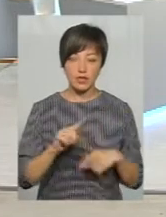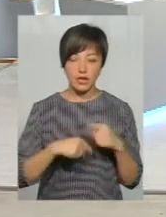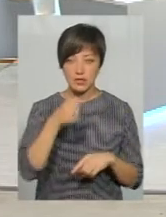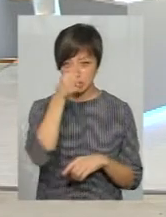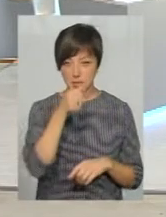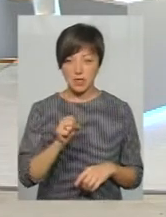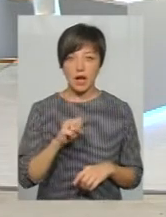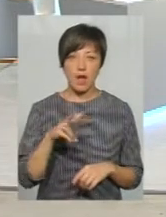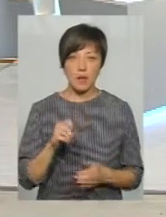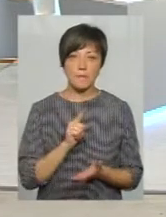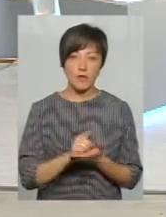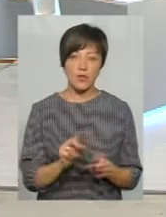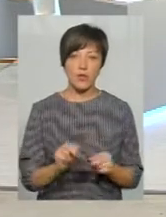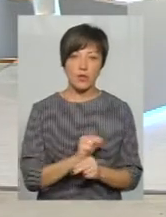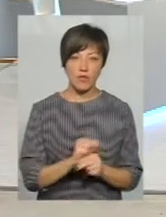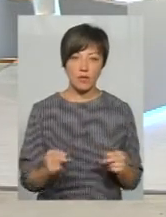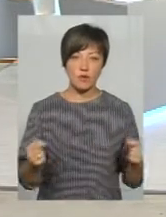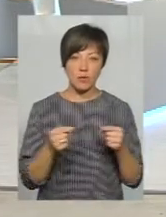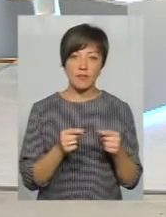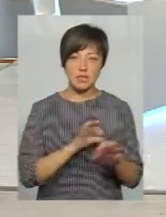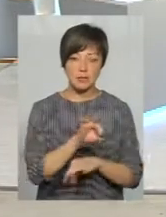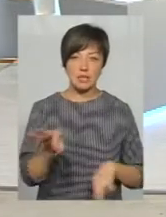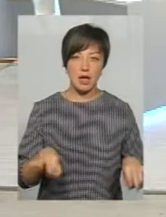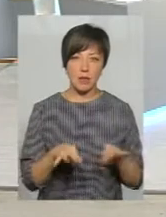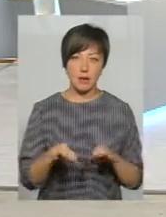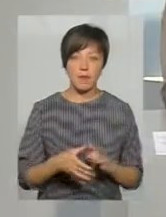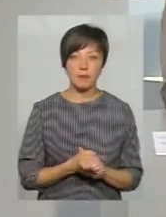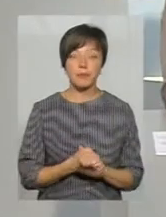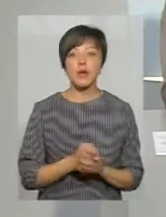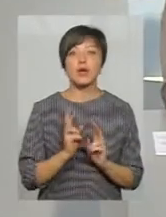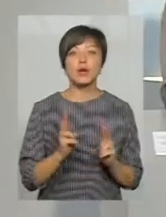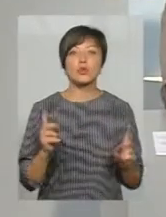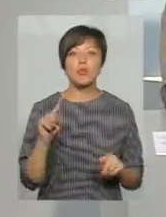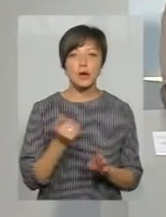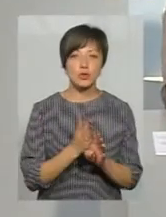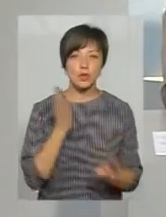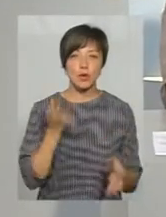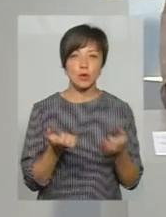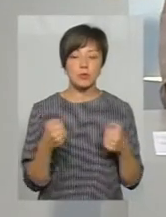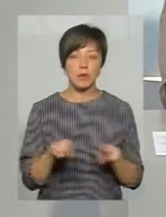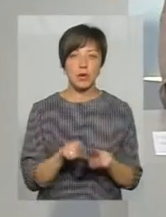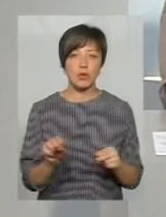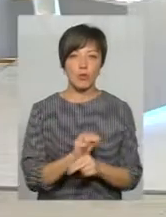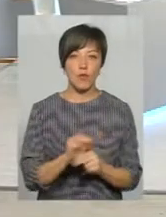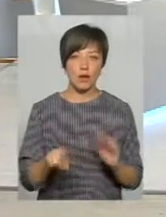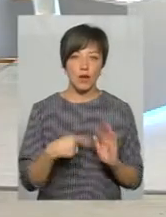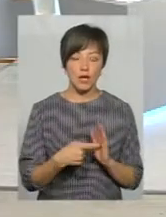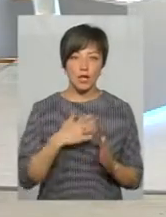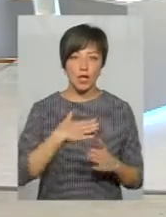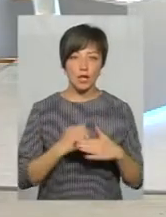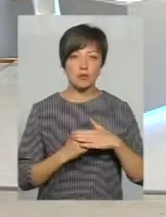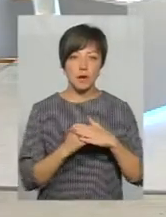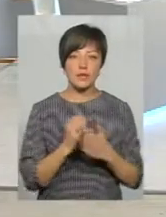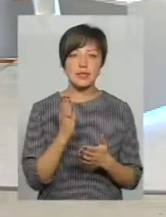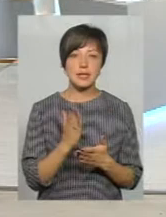місяць, але повинні лікуватися відповідними схемами. Хто в першу чергу отримує отаке лікування? На нашій базі